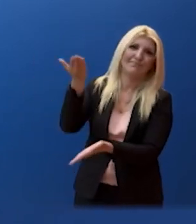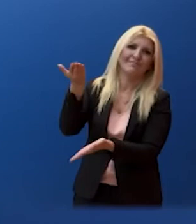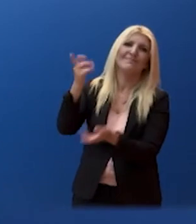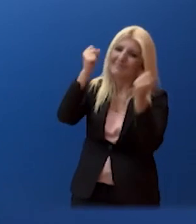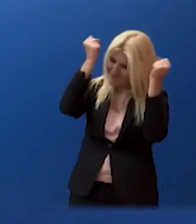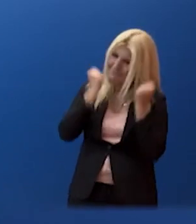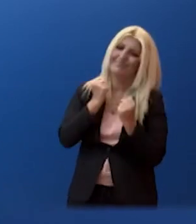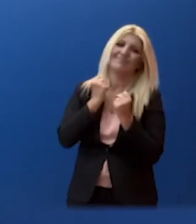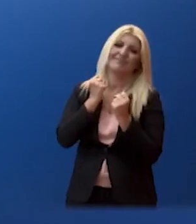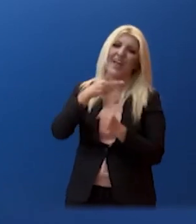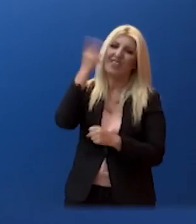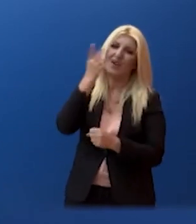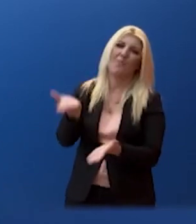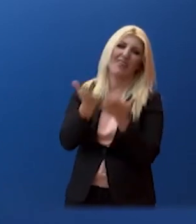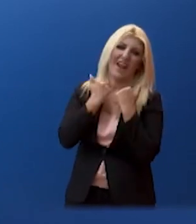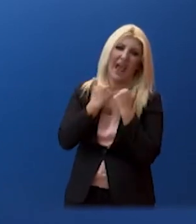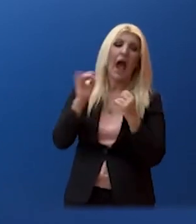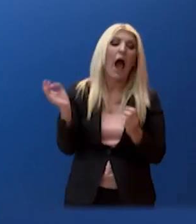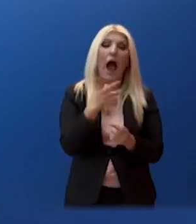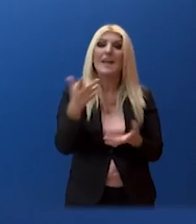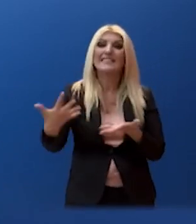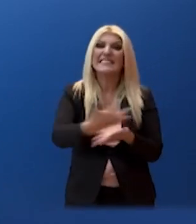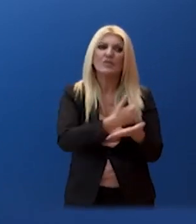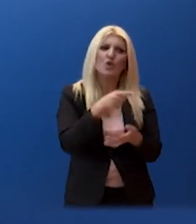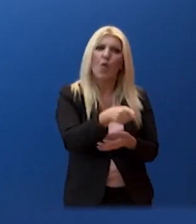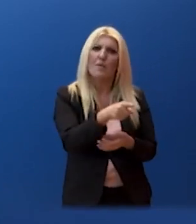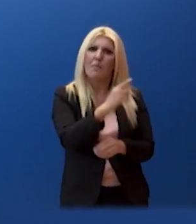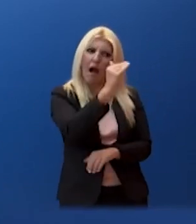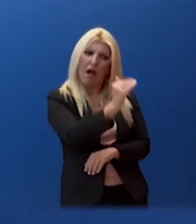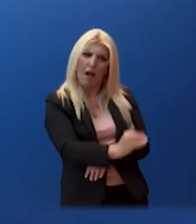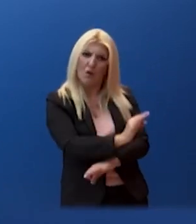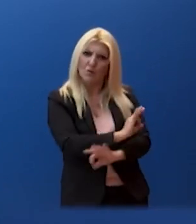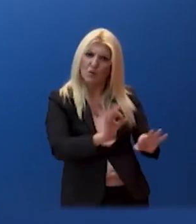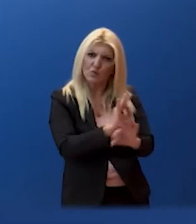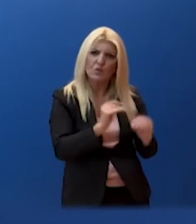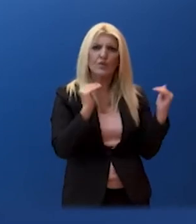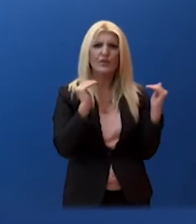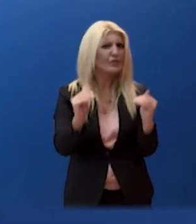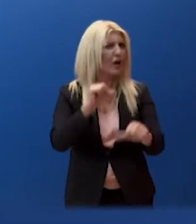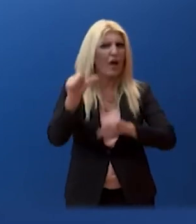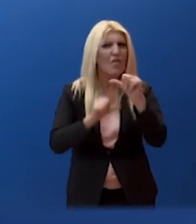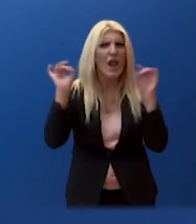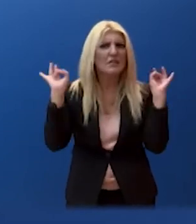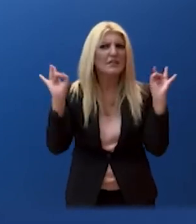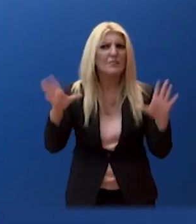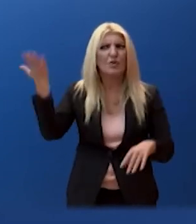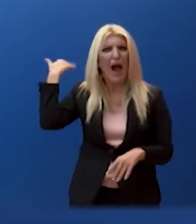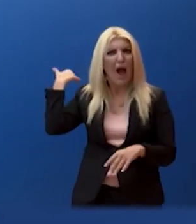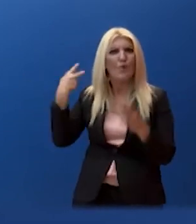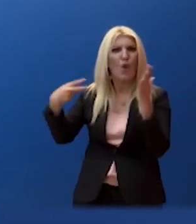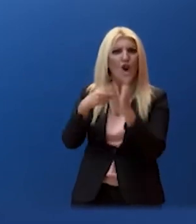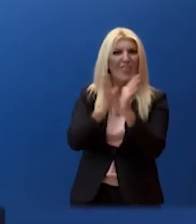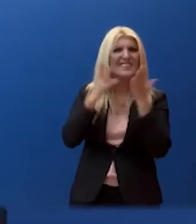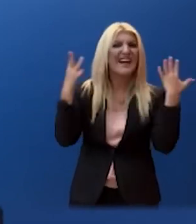τότε δεν δικαιούται. Αν παραμένει στα ίδια, φυσικά και δικαιούται. Δεν έχει αλλάξει πάντως τίποτα από το 2018 μέχρι και σήμερα όσον αφορά το